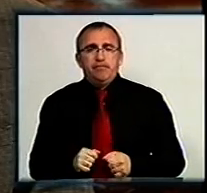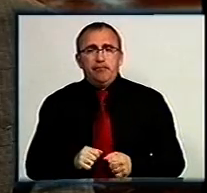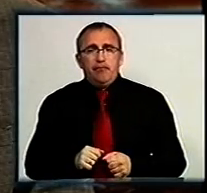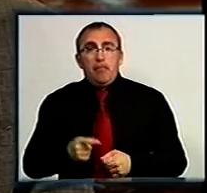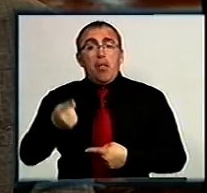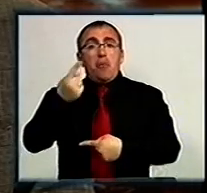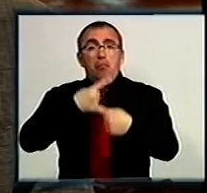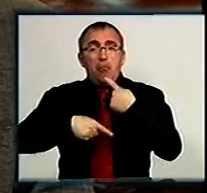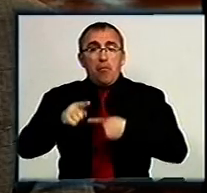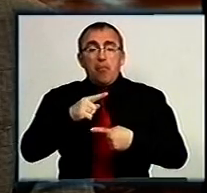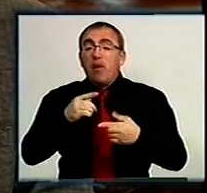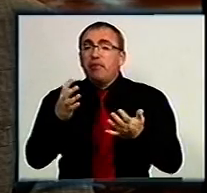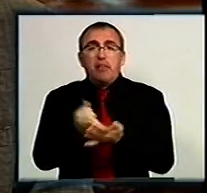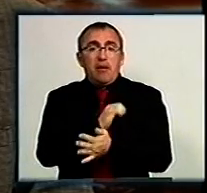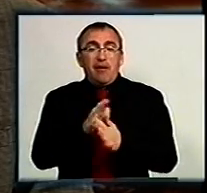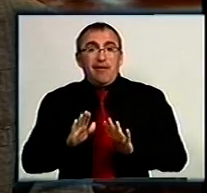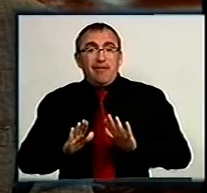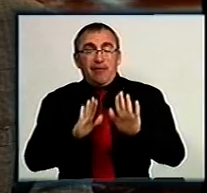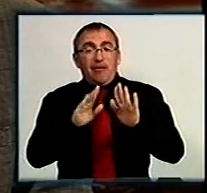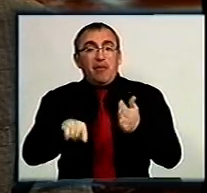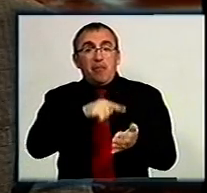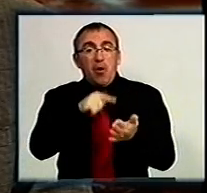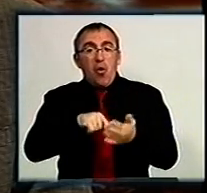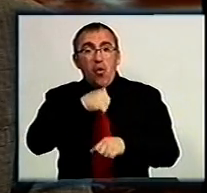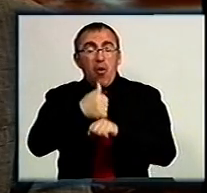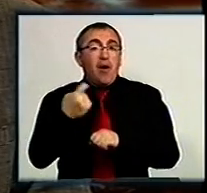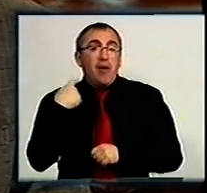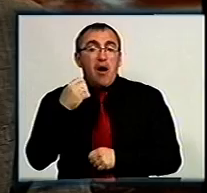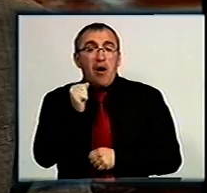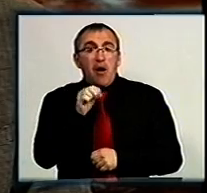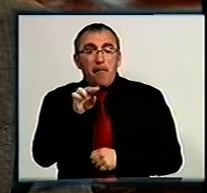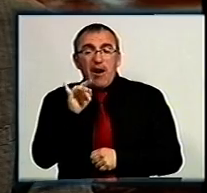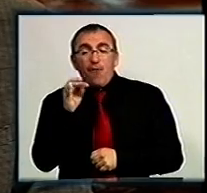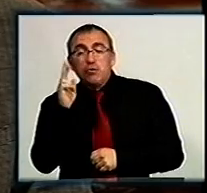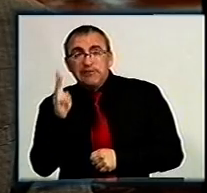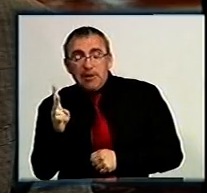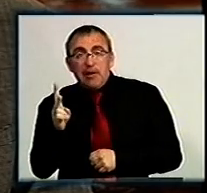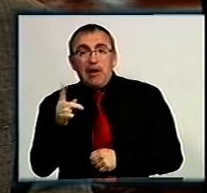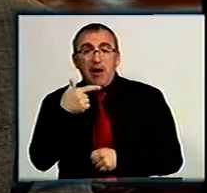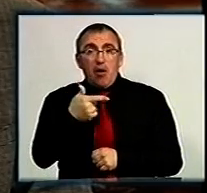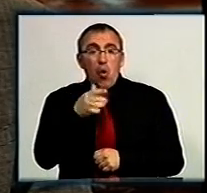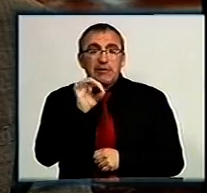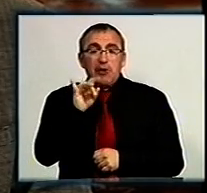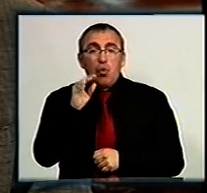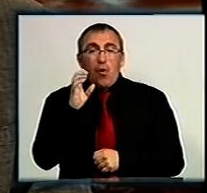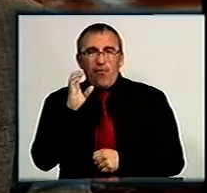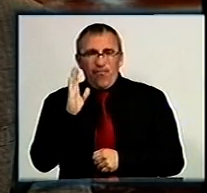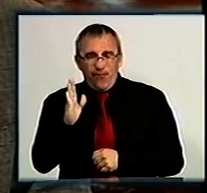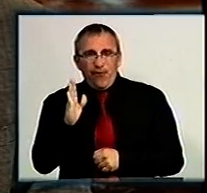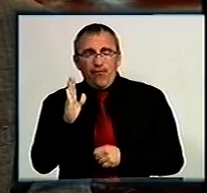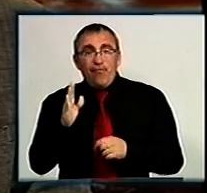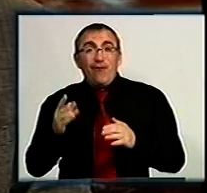Повернення не вийшло. Екс-заступники міського голови Кіровограда Анатолій Перевозник і Геннадій Осетров спробували